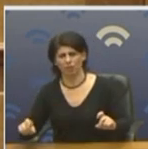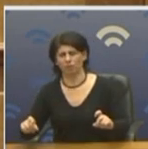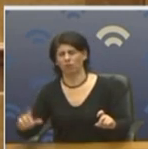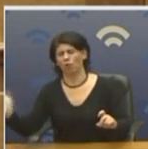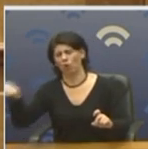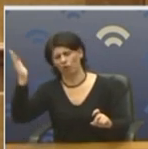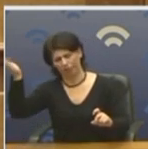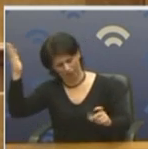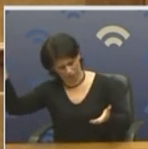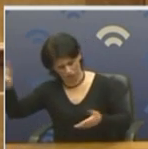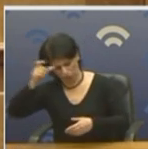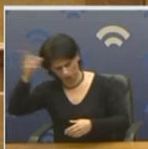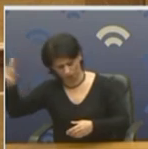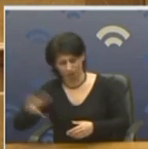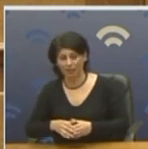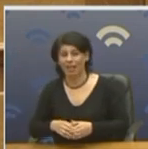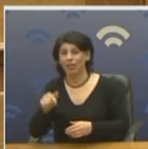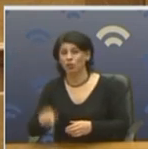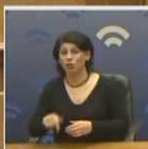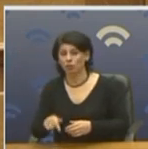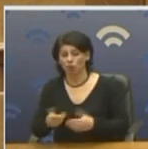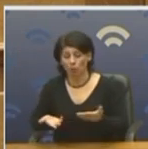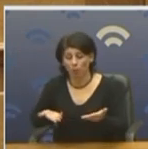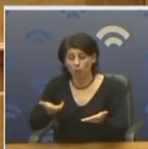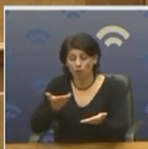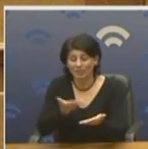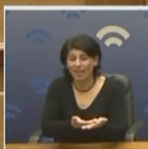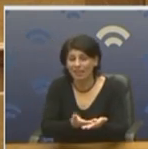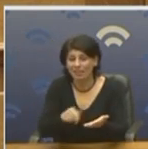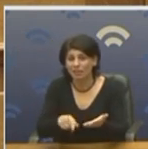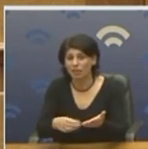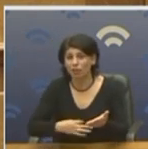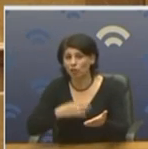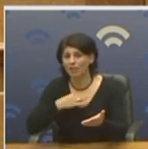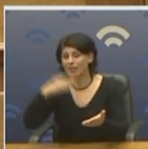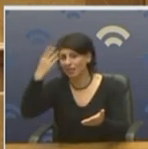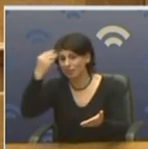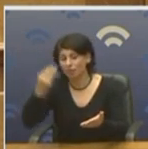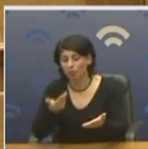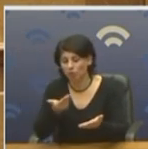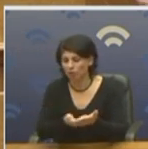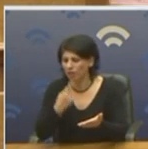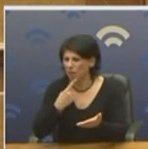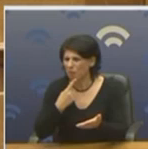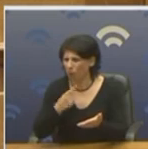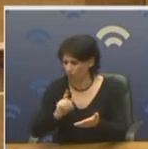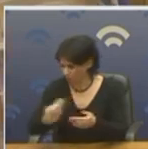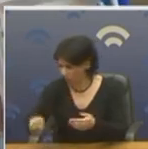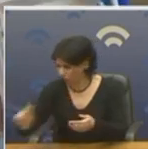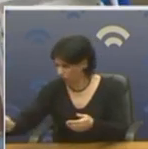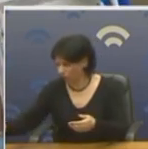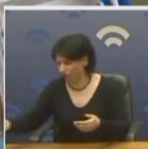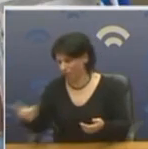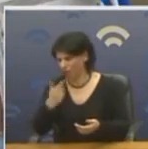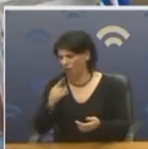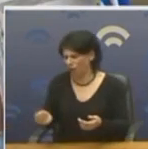Ό,τι να είναι. Πράγμαστε σοβαρά. Προτάσεις να καταθέτουμε εδώ, το σημαντικό, κύριε Τσίπρα, να καταθέτουμε προτάσεις. Γιατί το να λέω, δώστε, δώστε, δώστε. Λες το Μαντιμπουργό, δώσε.